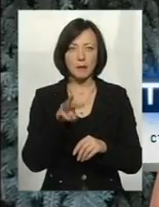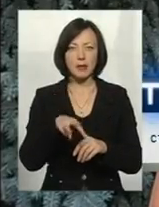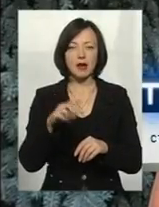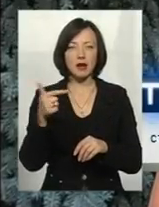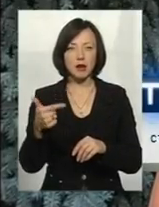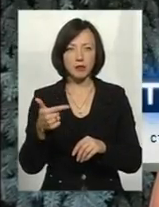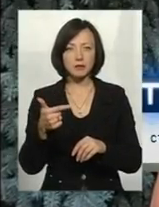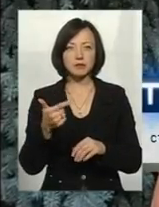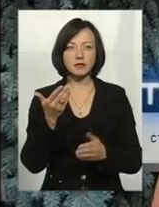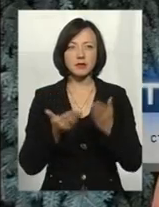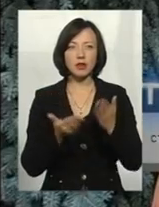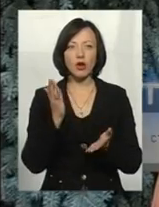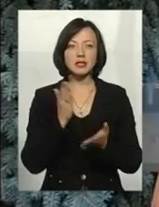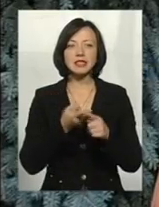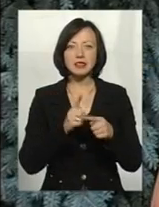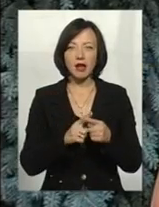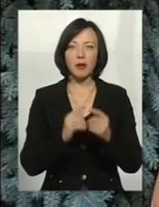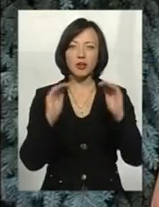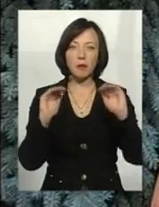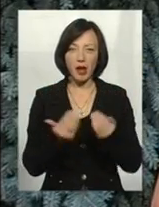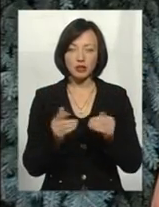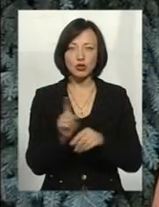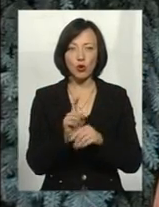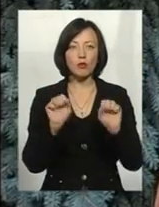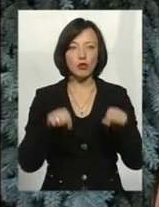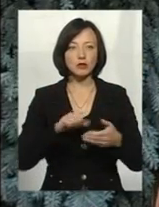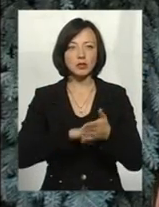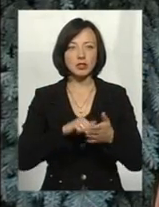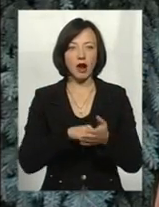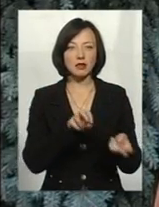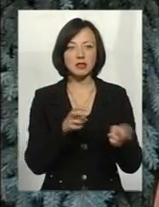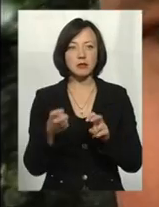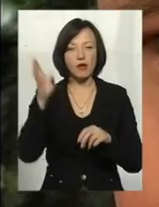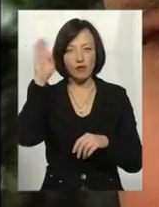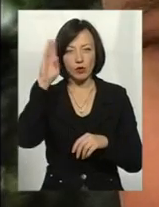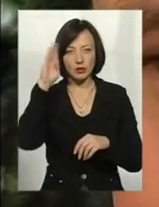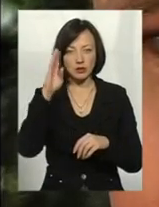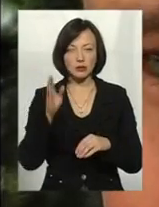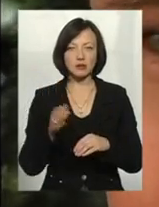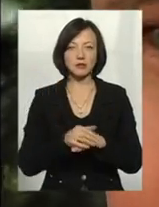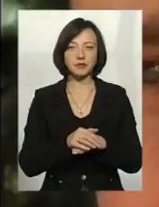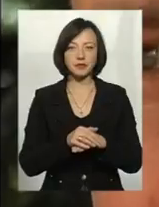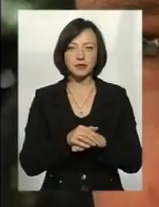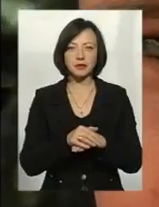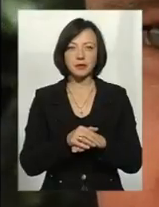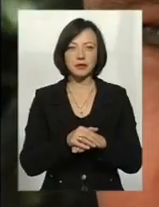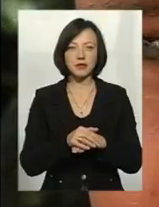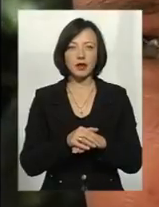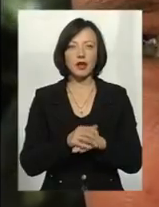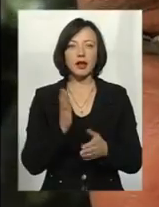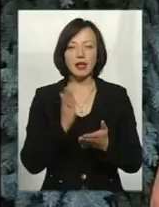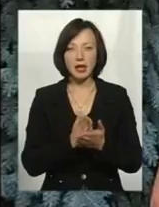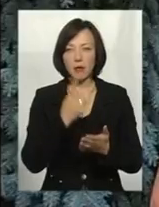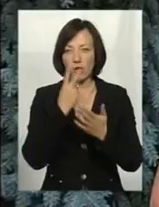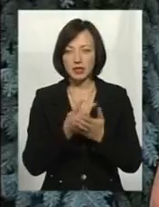на дециметр кубічних, що є нижчі норми і може спричиняти загибель водних живих ресурсів. Є показник хімічного споживання